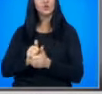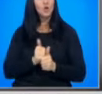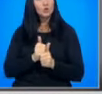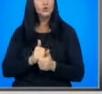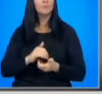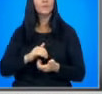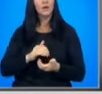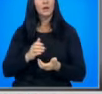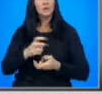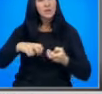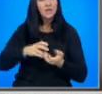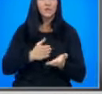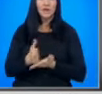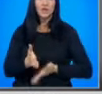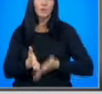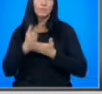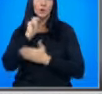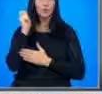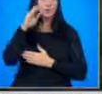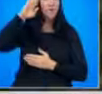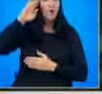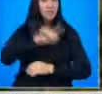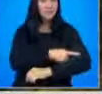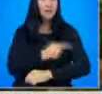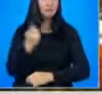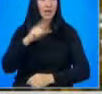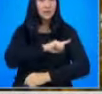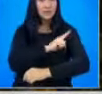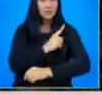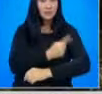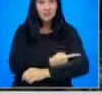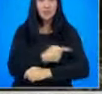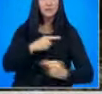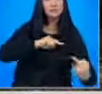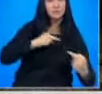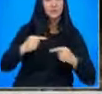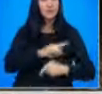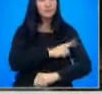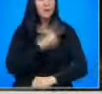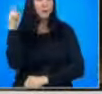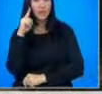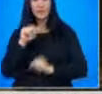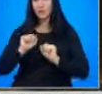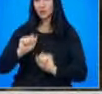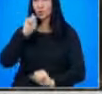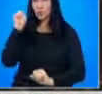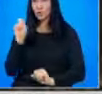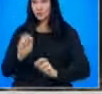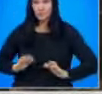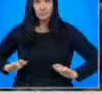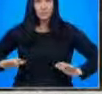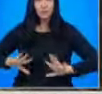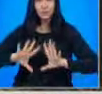търсят начини да подпомогнат украинските военни сили. Тези сили се сръжават смело всеки ден за да защитят украинската териториална цялост и